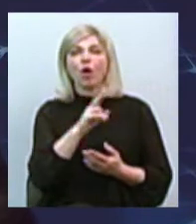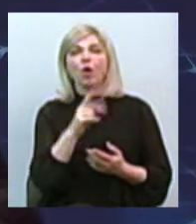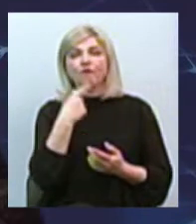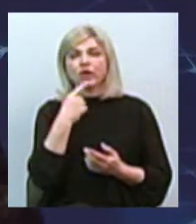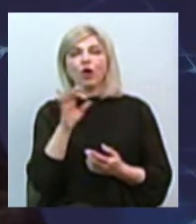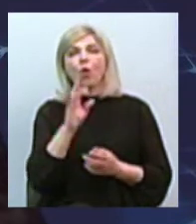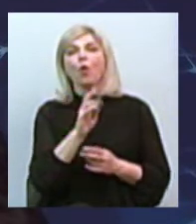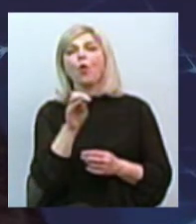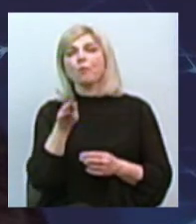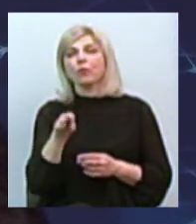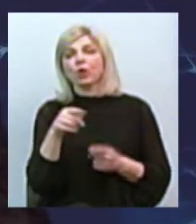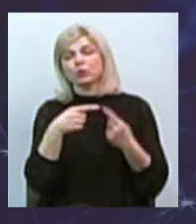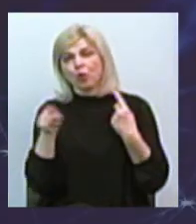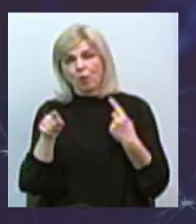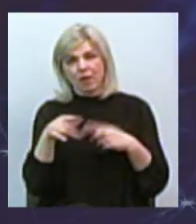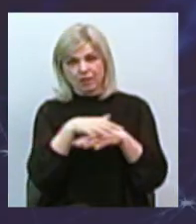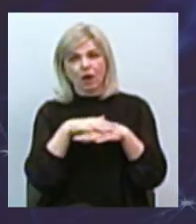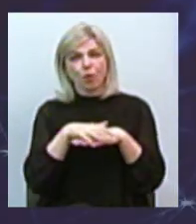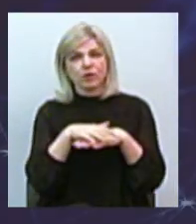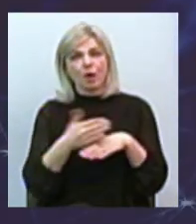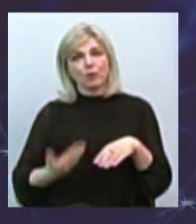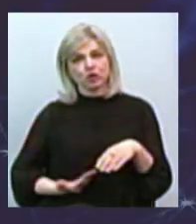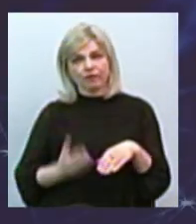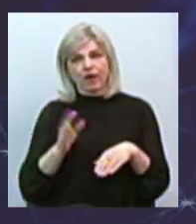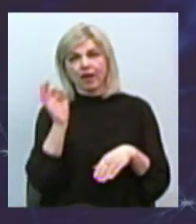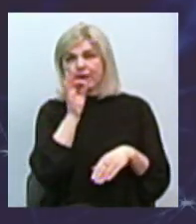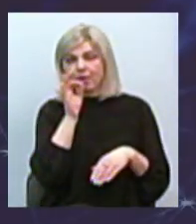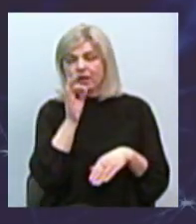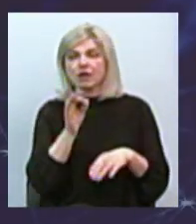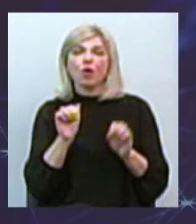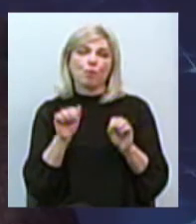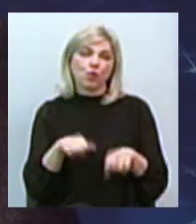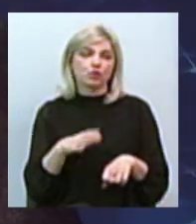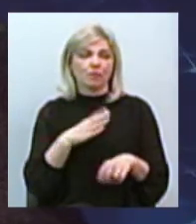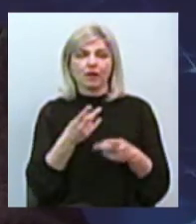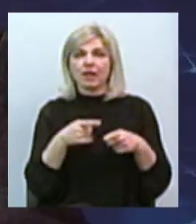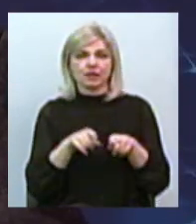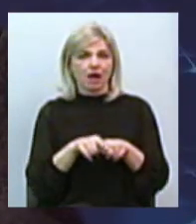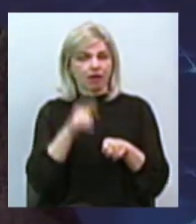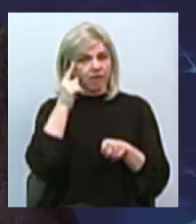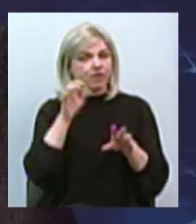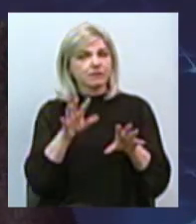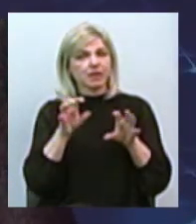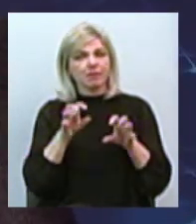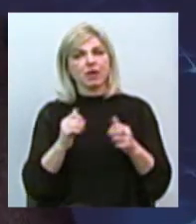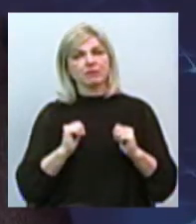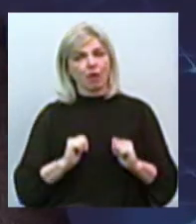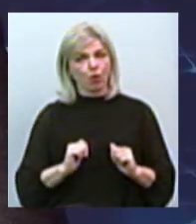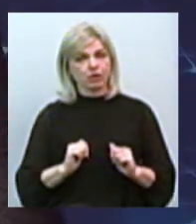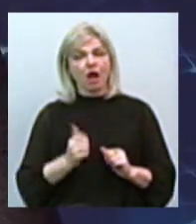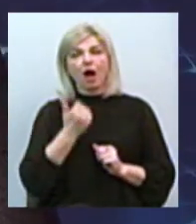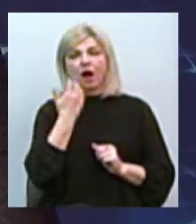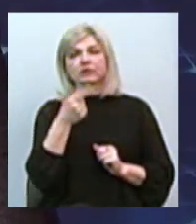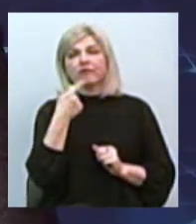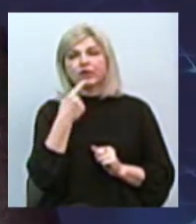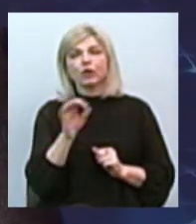народі, проживаючому в Германі, Ну, можливо, теж теж не так би воспринималось спокійно. Але коли говорили